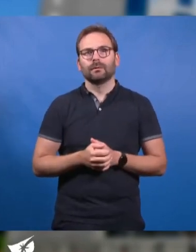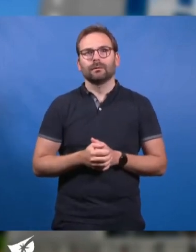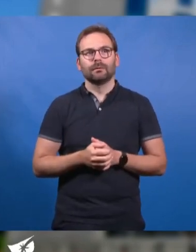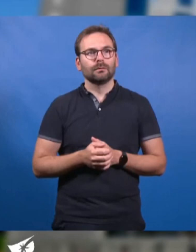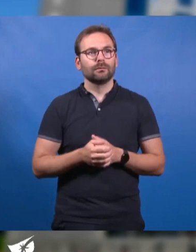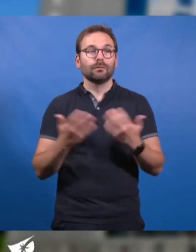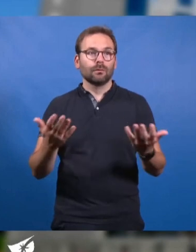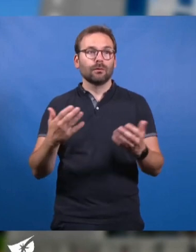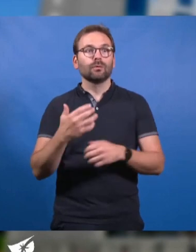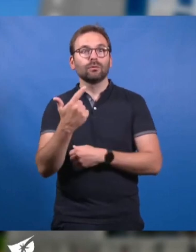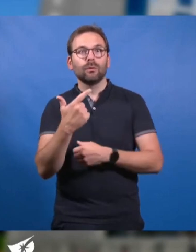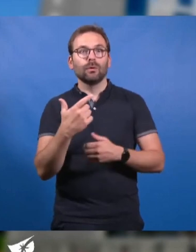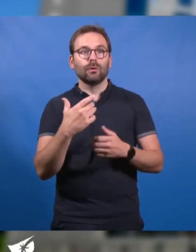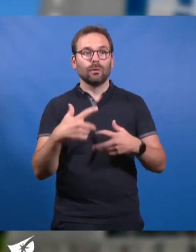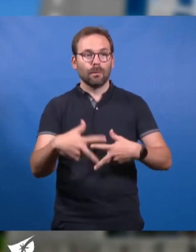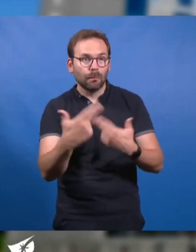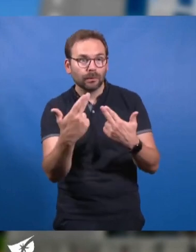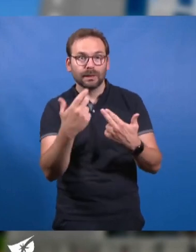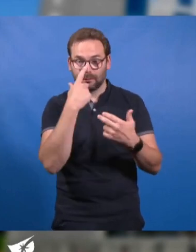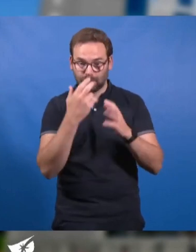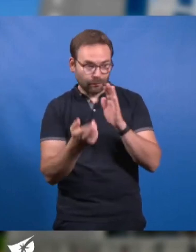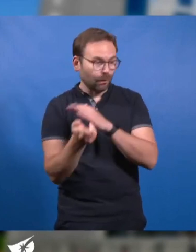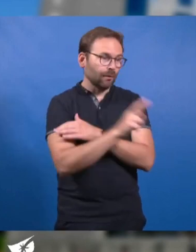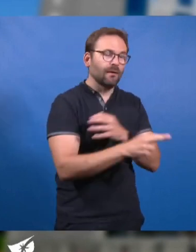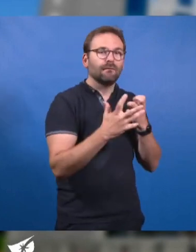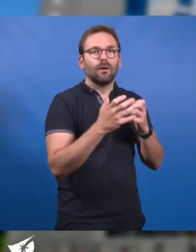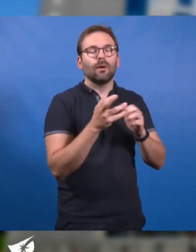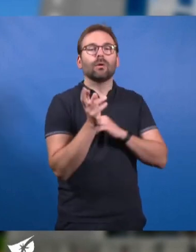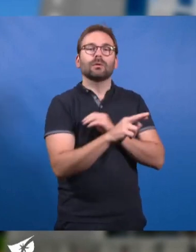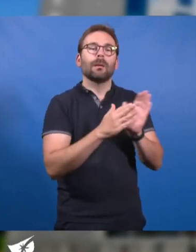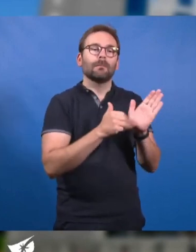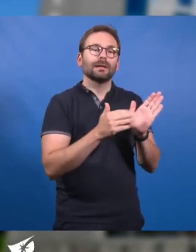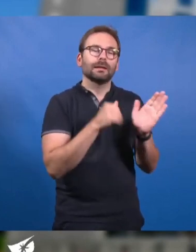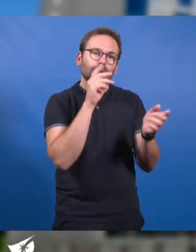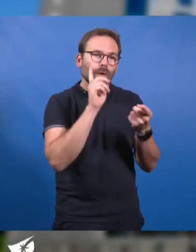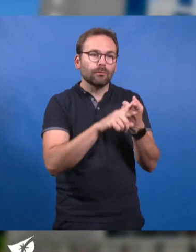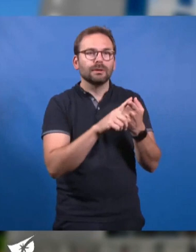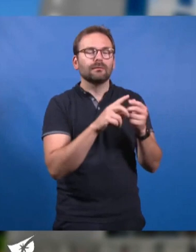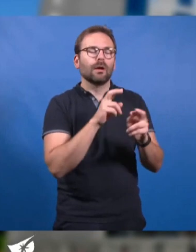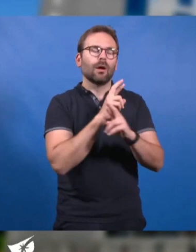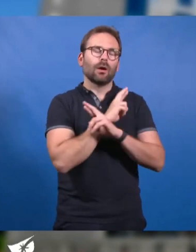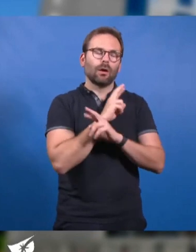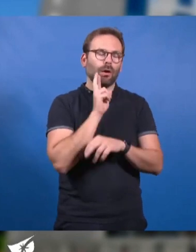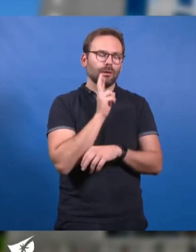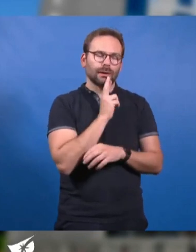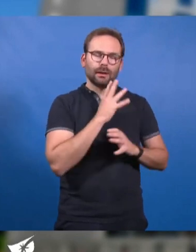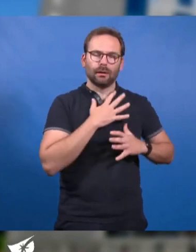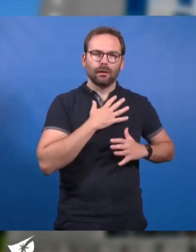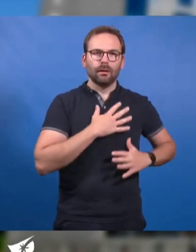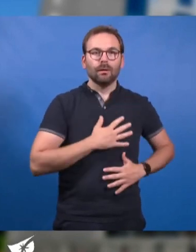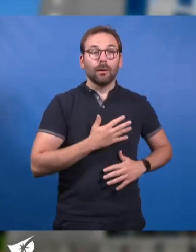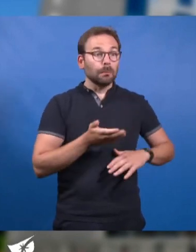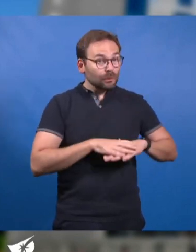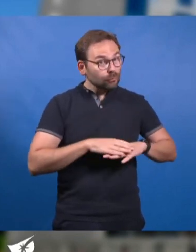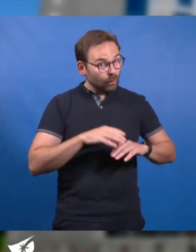Assemblée, elle a fait le choix de retourner vers ses origines en rejoignant la ville de Marseille pour profiter d'une retraite bien méritée, mais tout